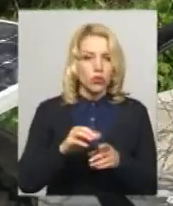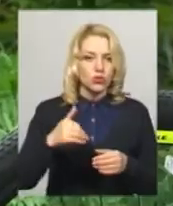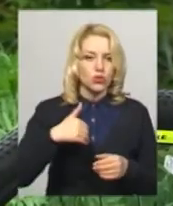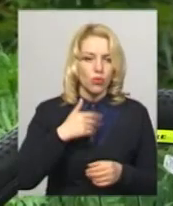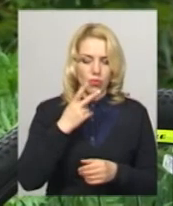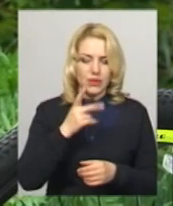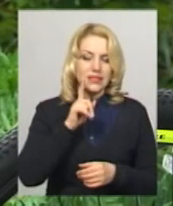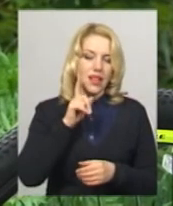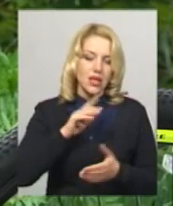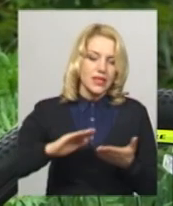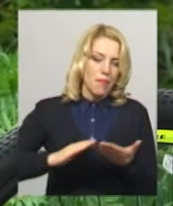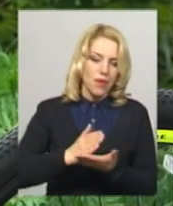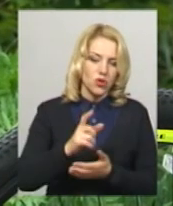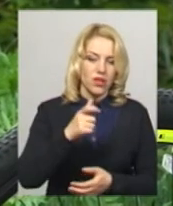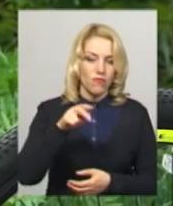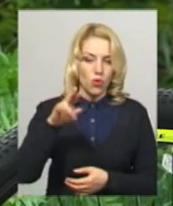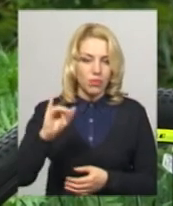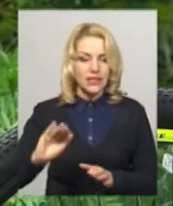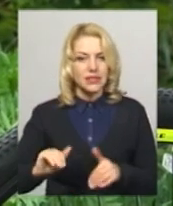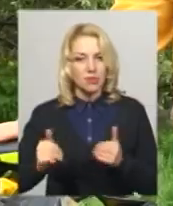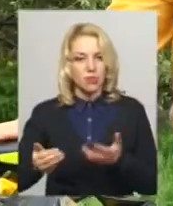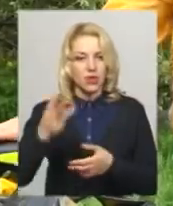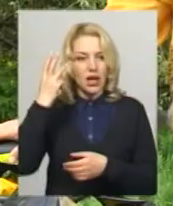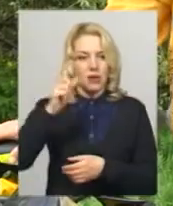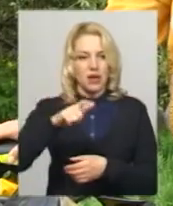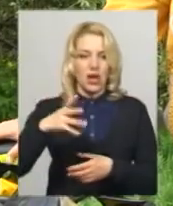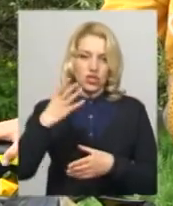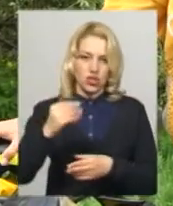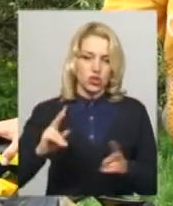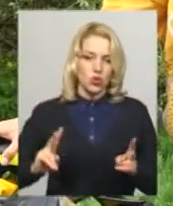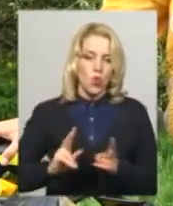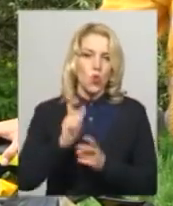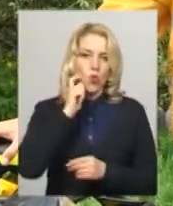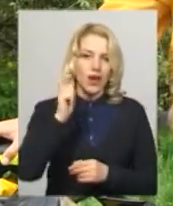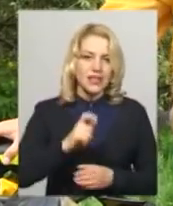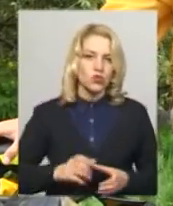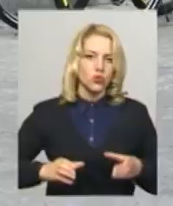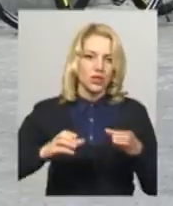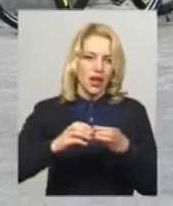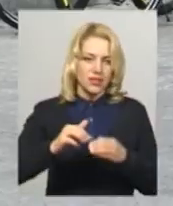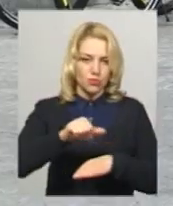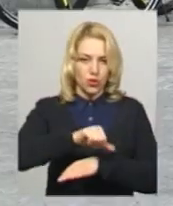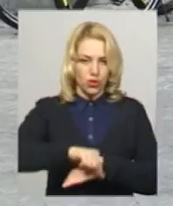Європи та запропонувати їх хмельничанам, а ще зустрітися з українською діаспорою та обмінятися досвідом.